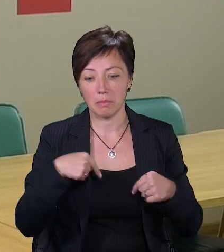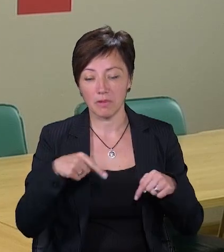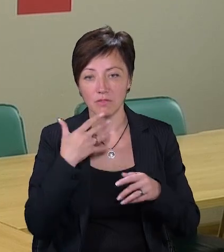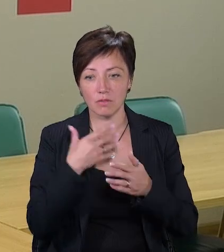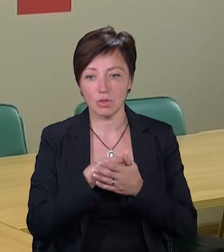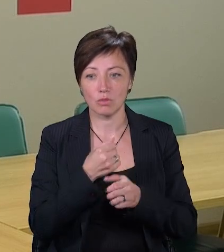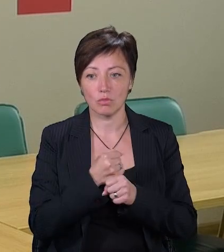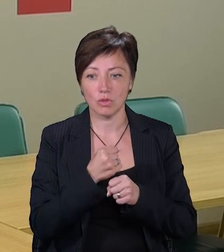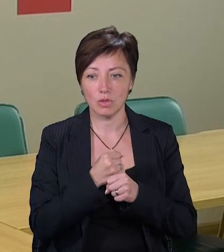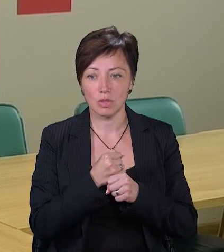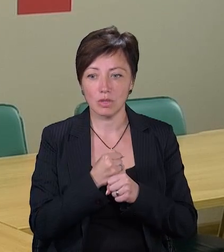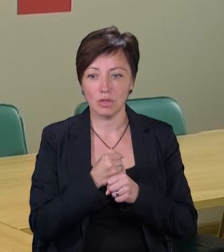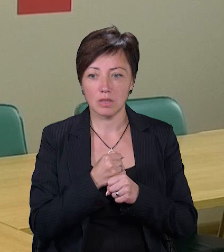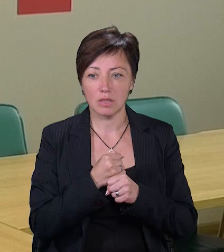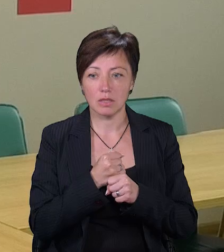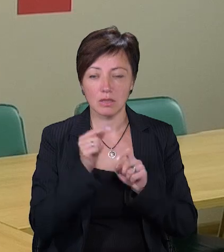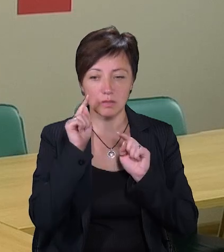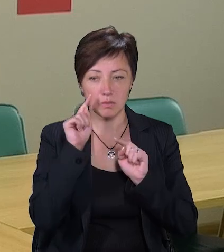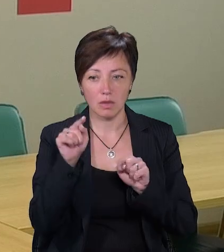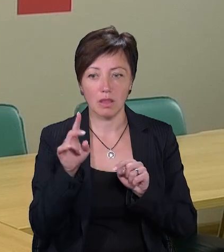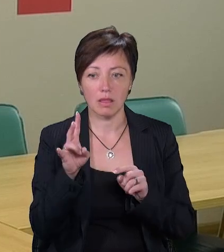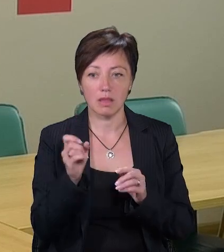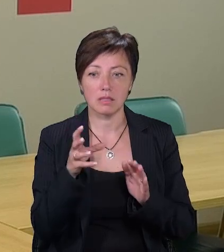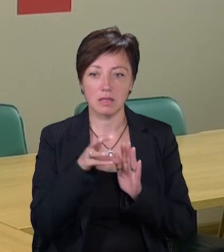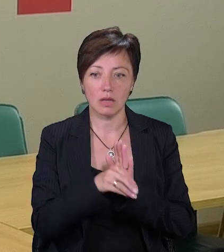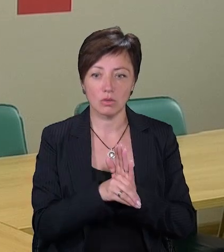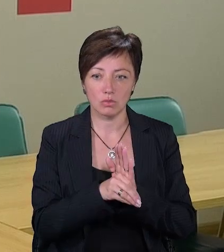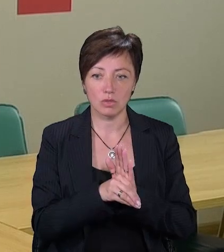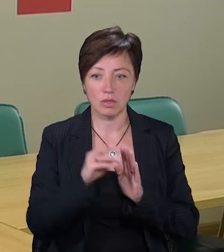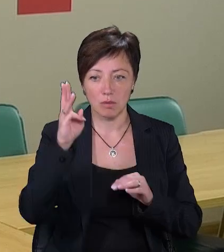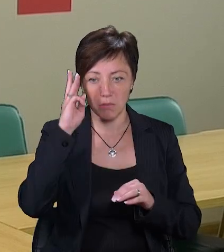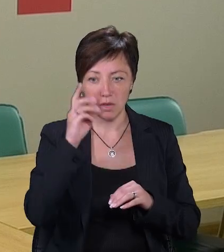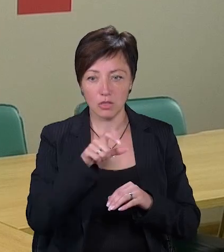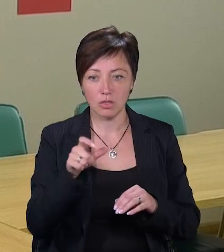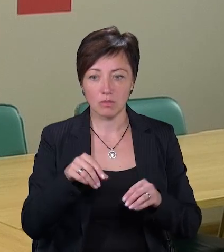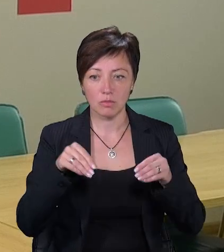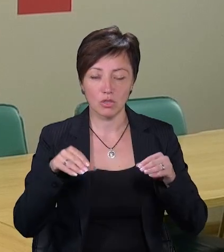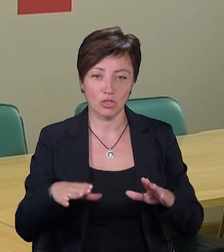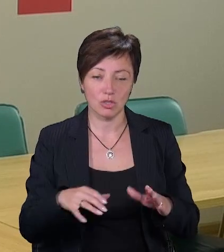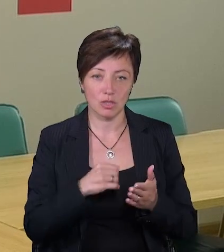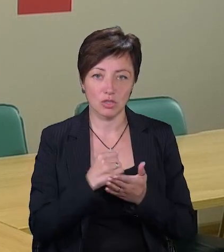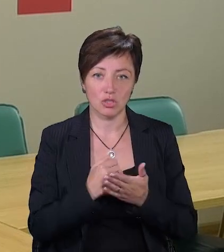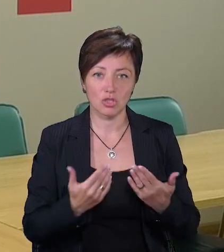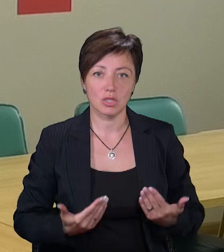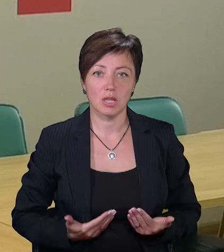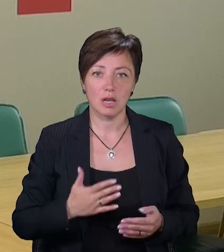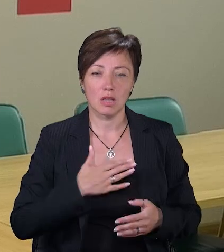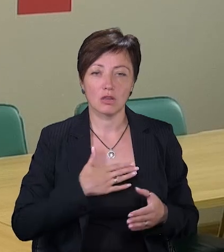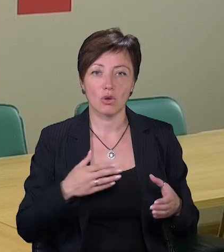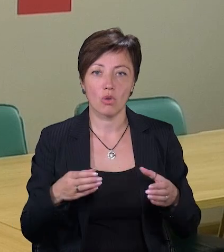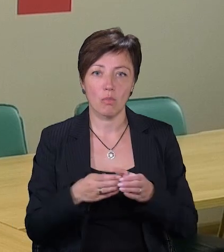роботі спрямовані на залучення саме хмельничан до прийняття рішень, жителів нашої громади,